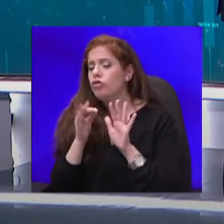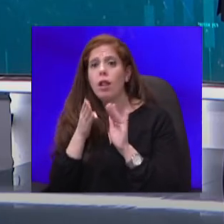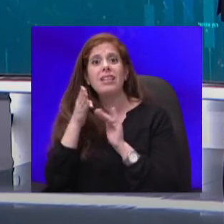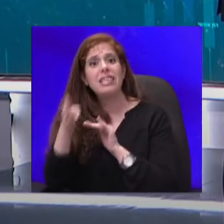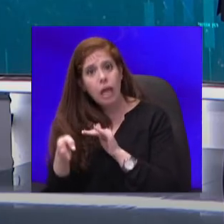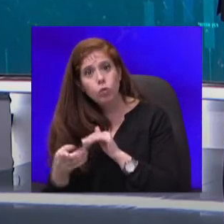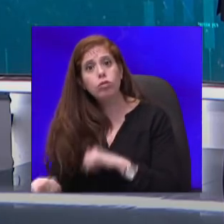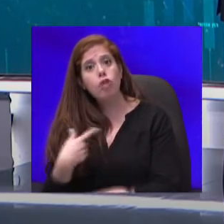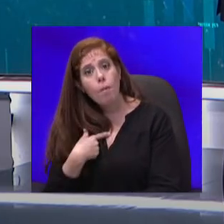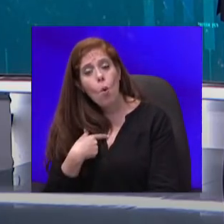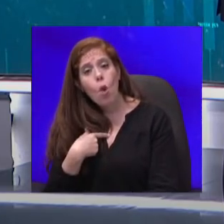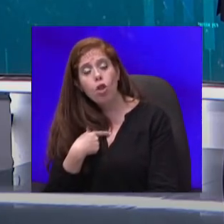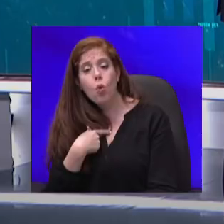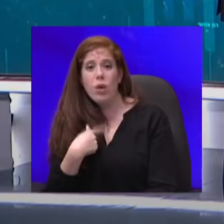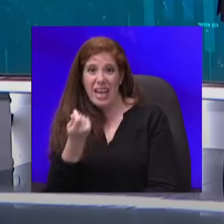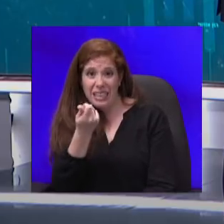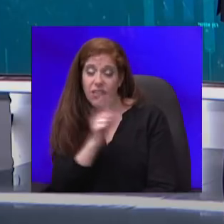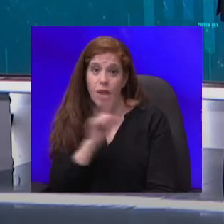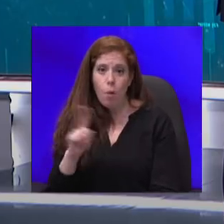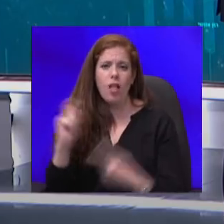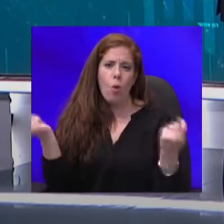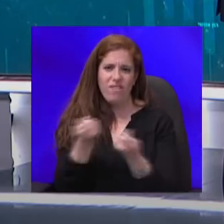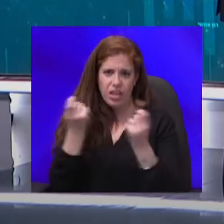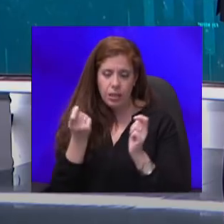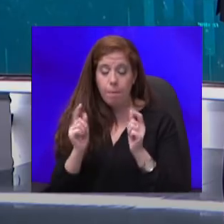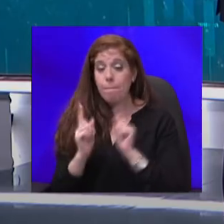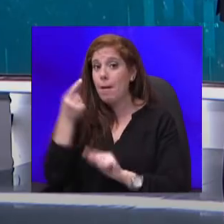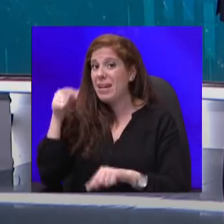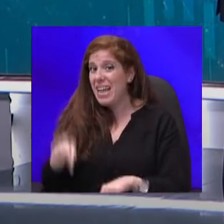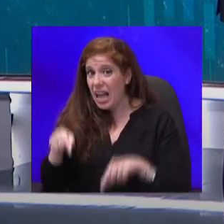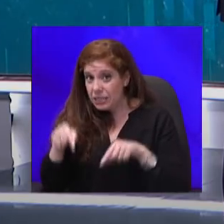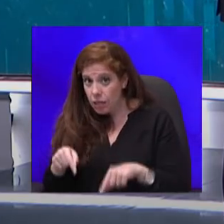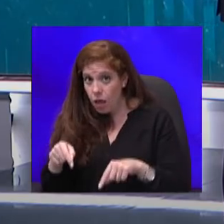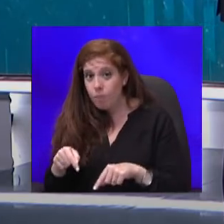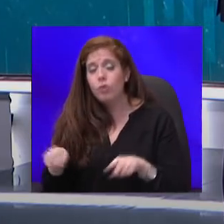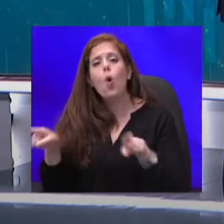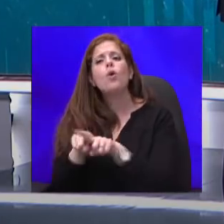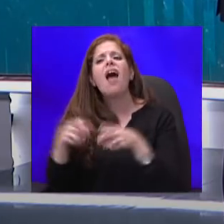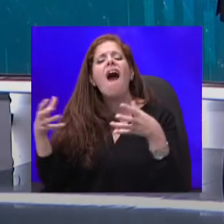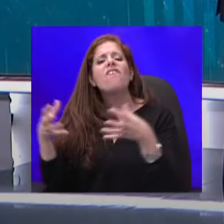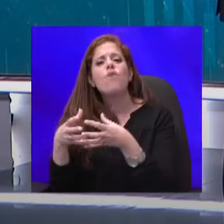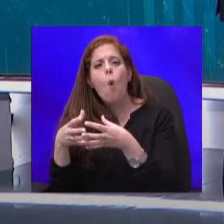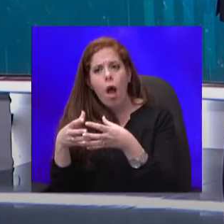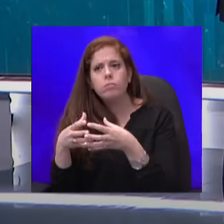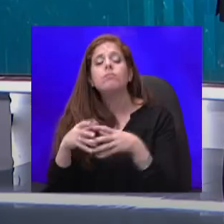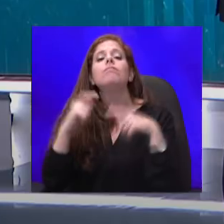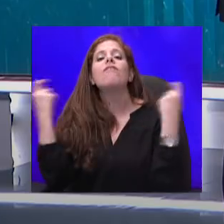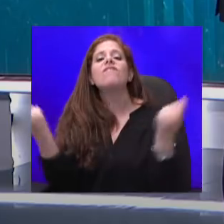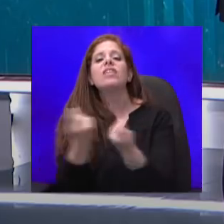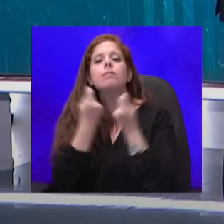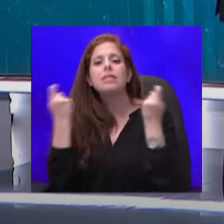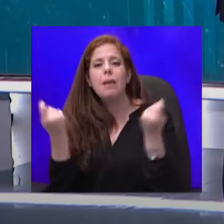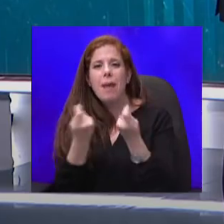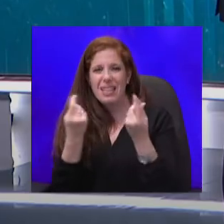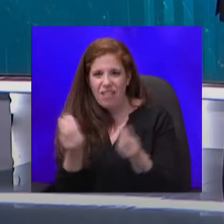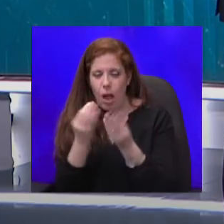אם לא, אנחנו נפרסם. במקרה הזה, באה אותה חבורה, מפרסמת את הדברים, במטרה להביך גם את